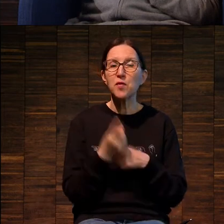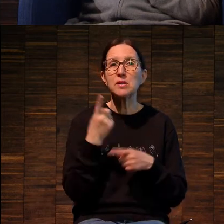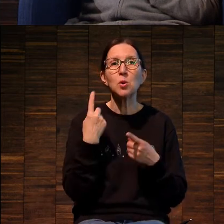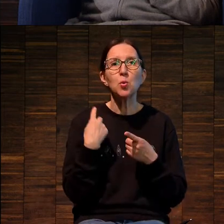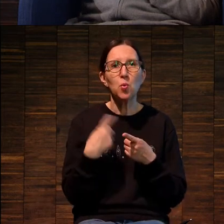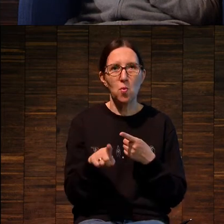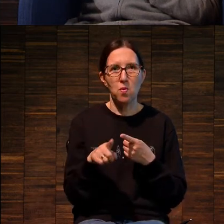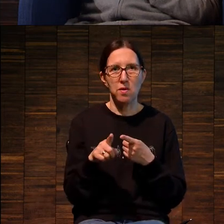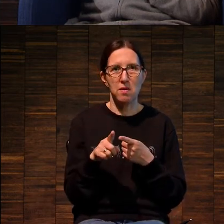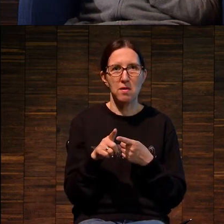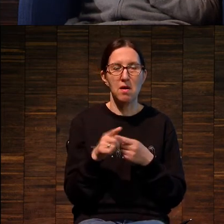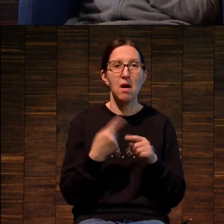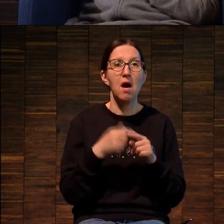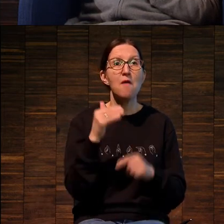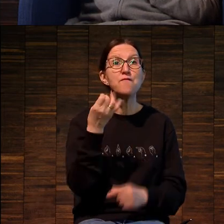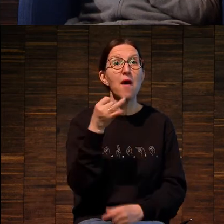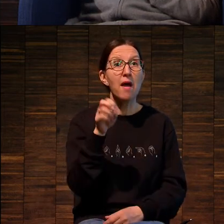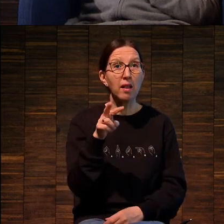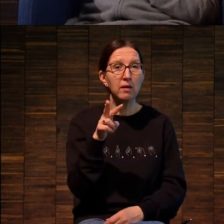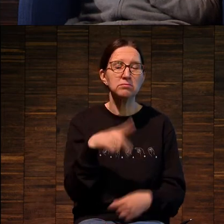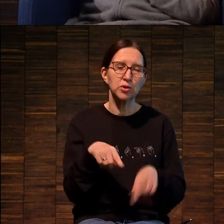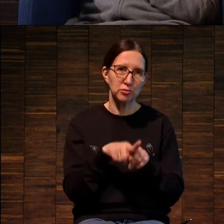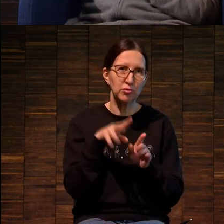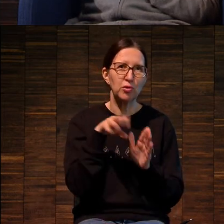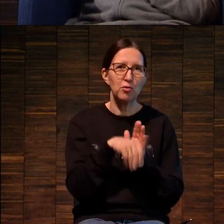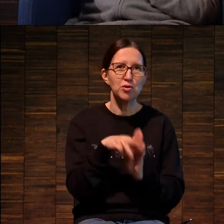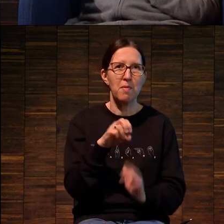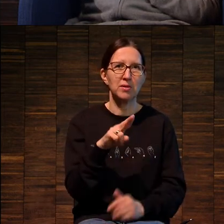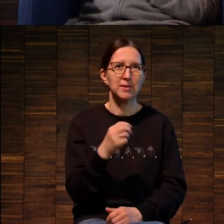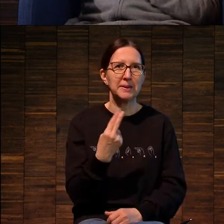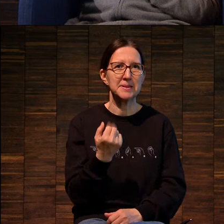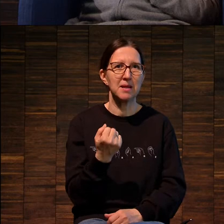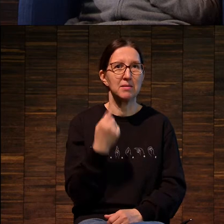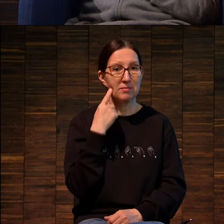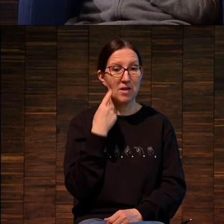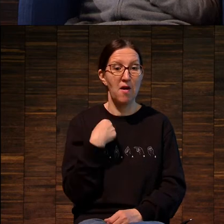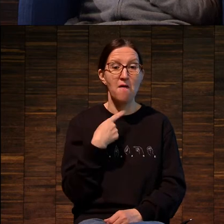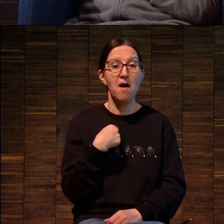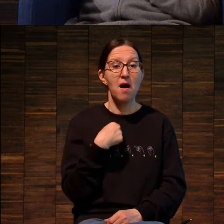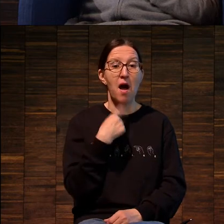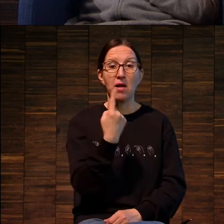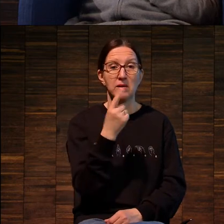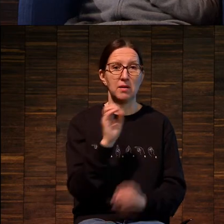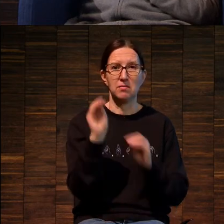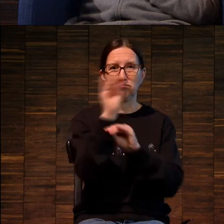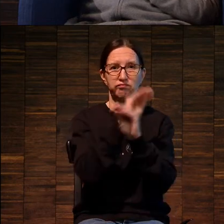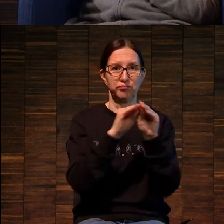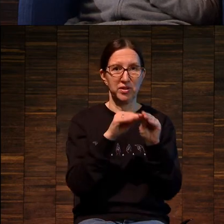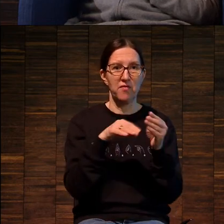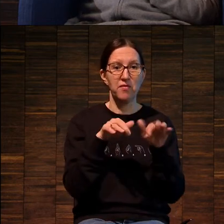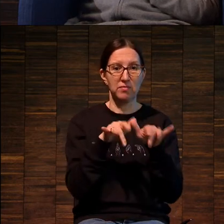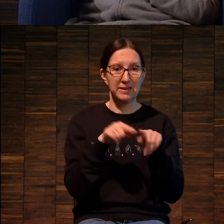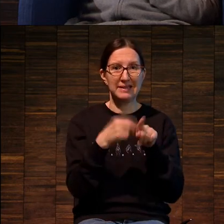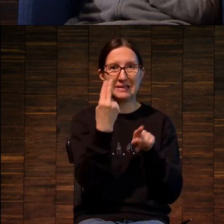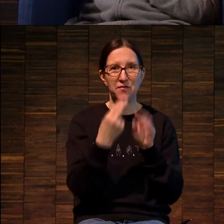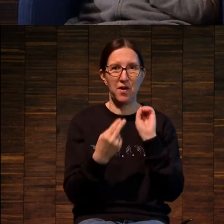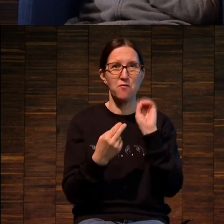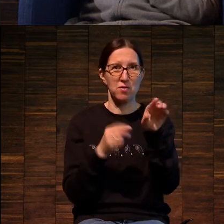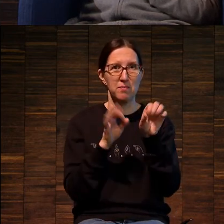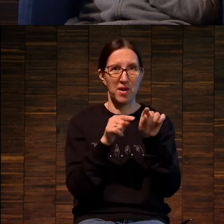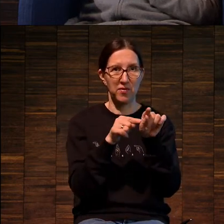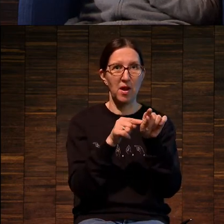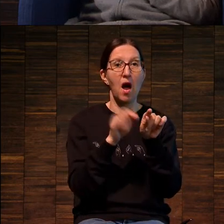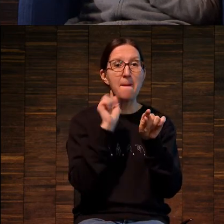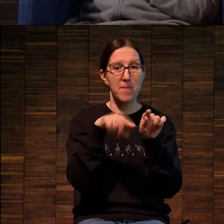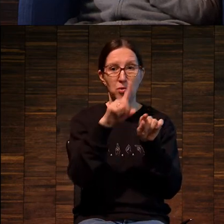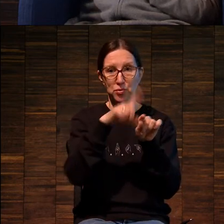другое уравнение. Файл тоже является матрицей на самом деле. То есть цифровое